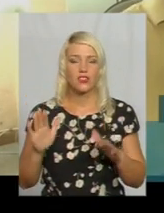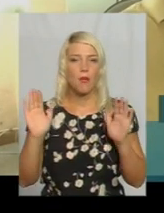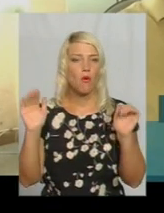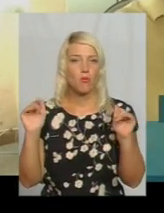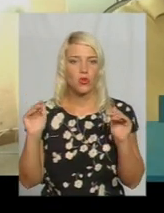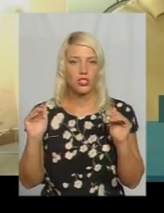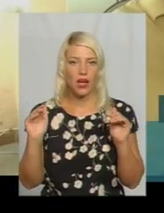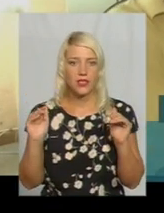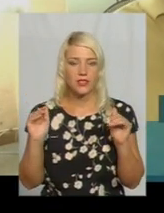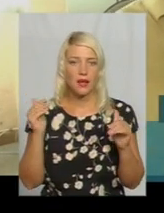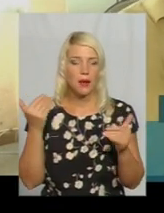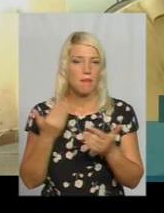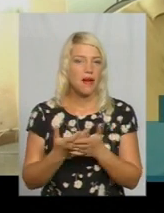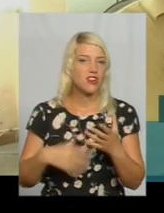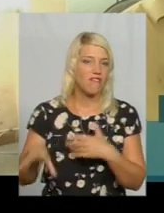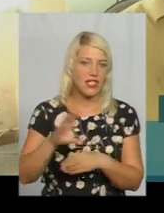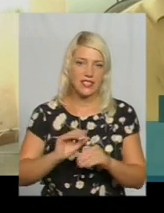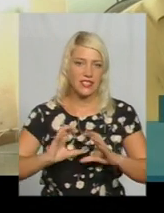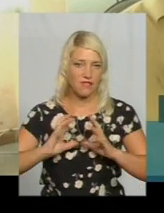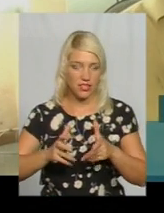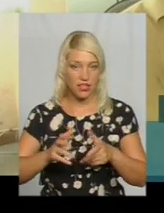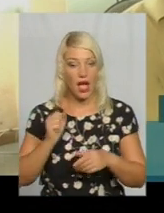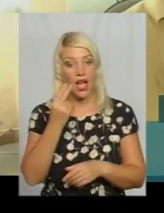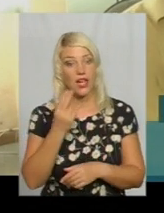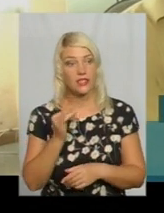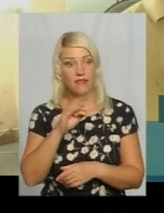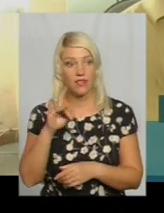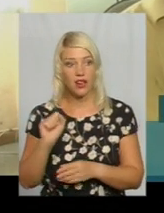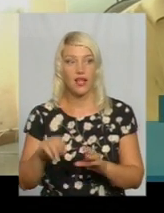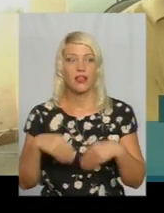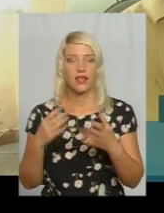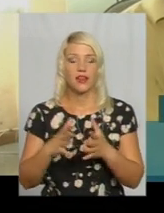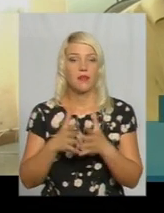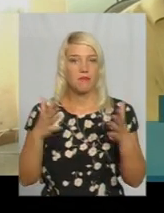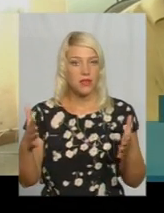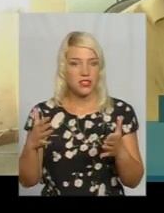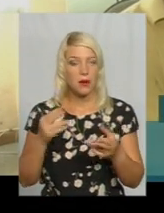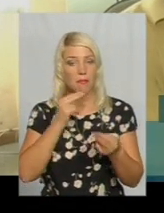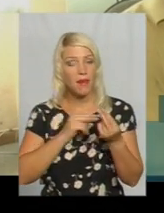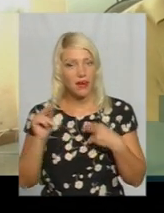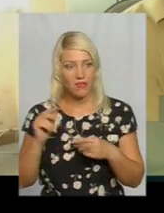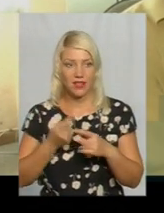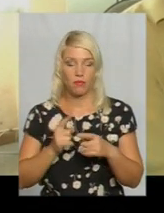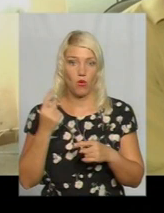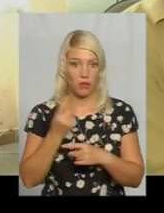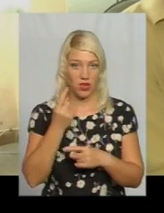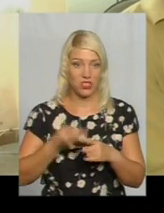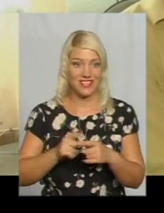майже весь світ. А цифра дає набагато більший переваг. По-перше, це якість,